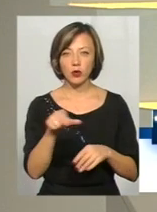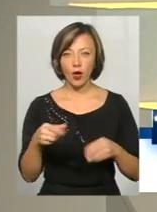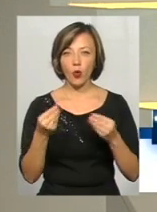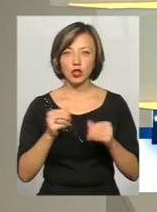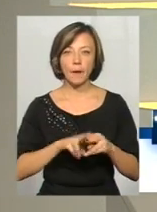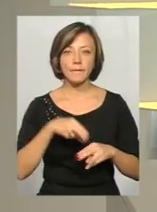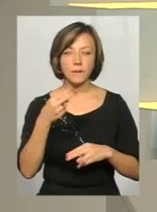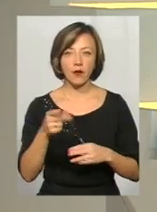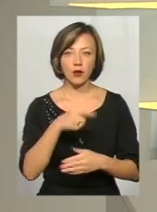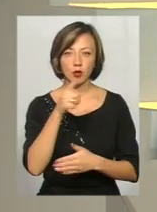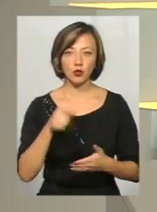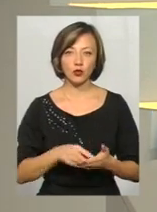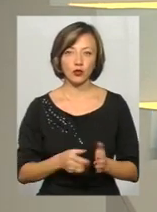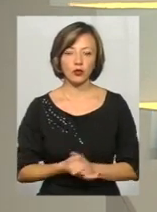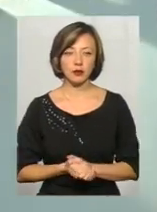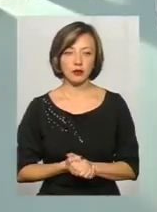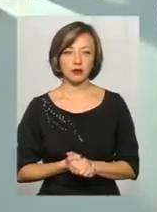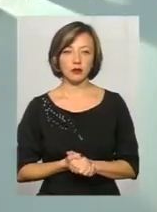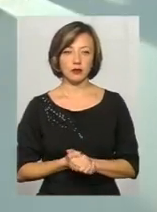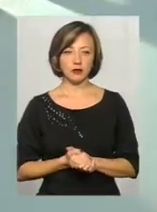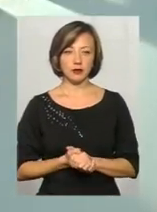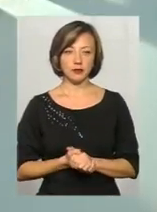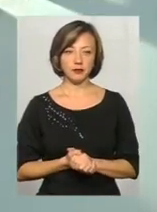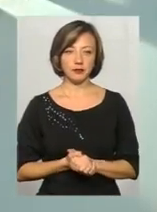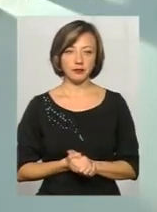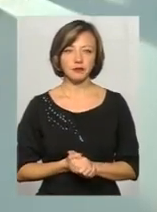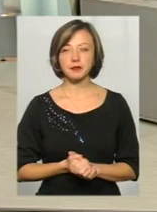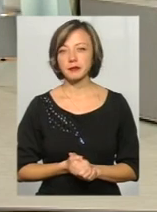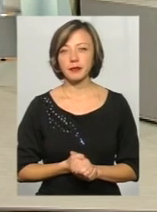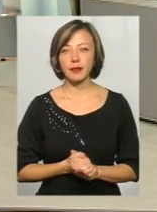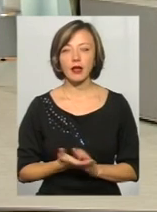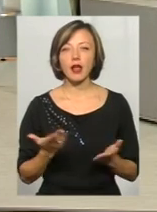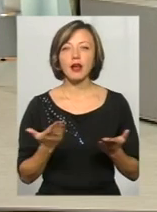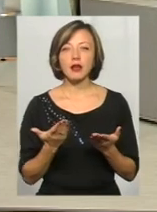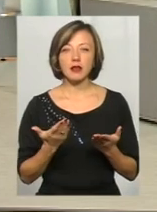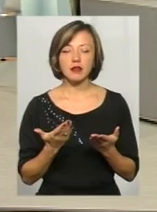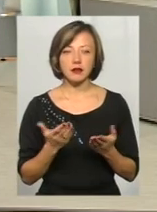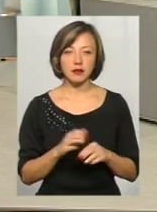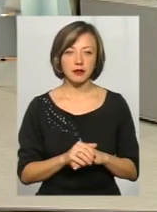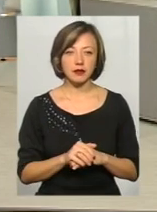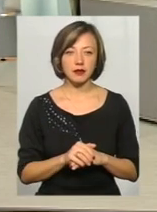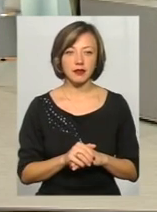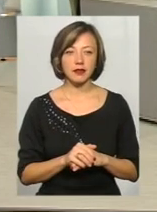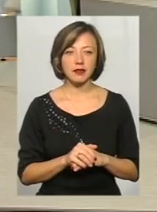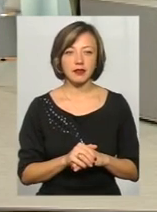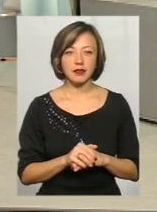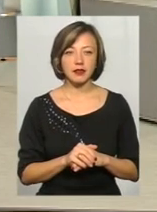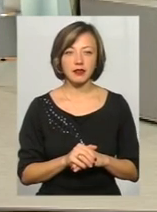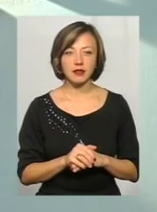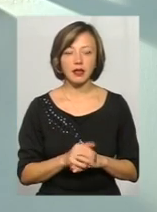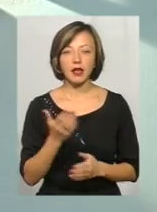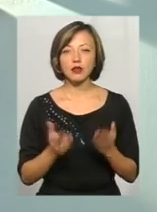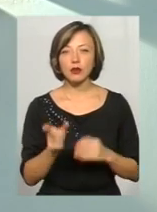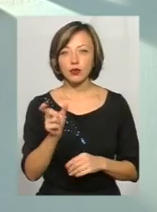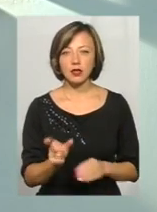повернули кошти? В відсоткової частині? Ну, якими даними молоді... якщо